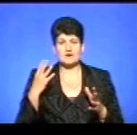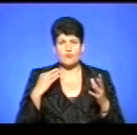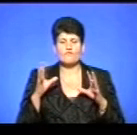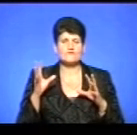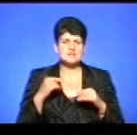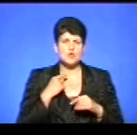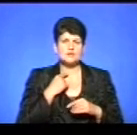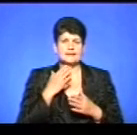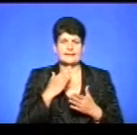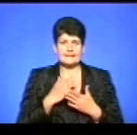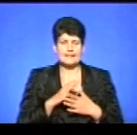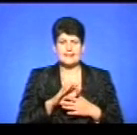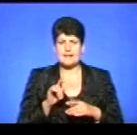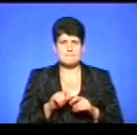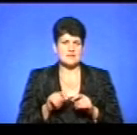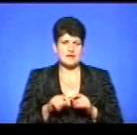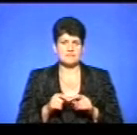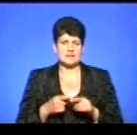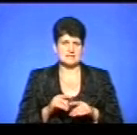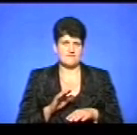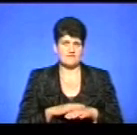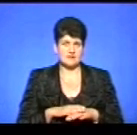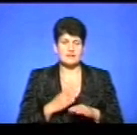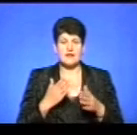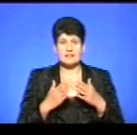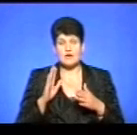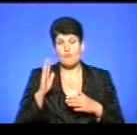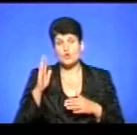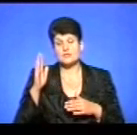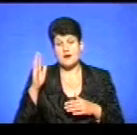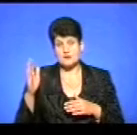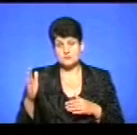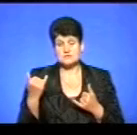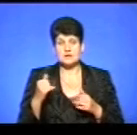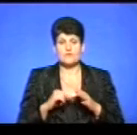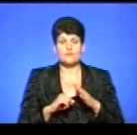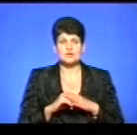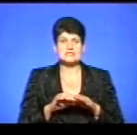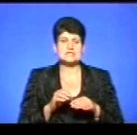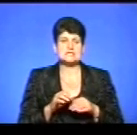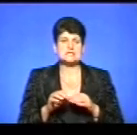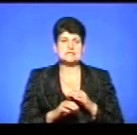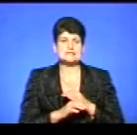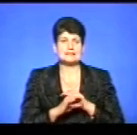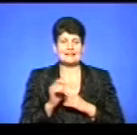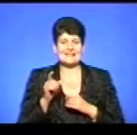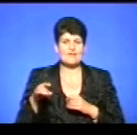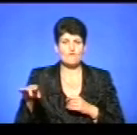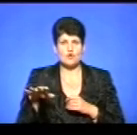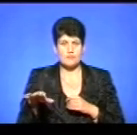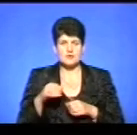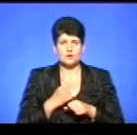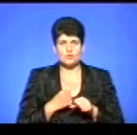голоси, які є, і не перевіряється на такий факт. Але в подальшому зараз Фонд Східна Європа, які розробляли ці електронну петицію,